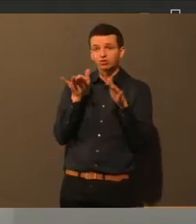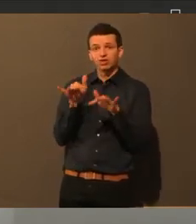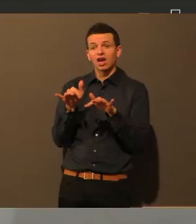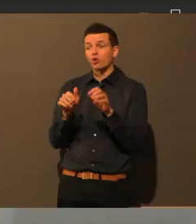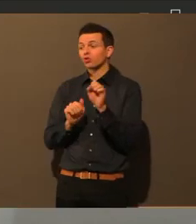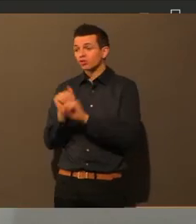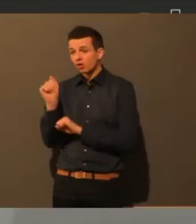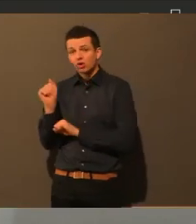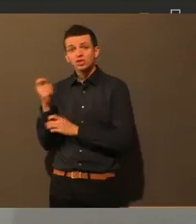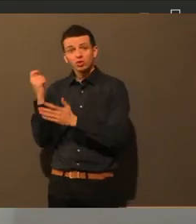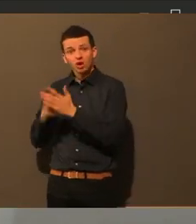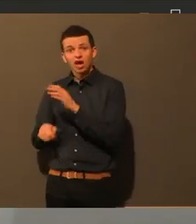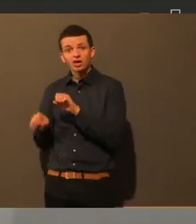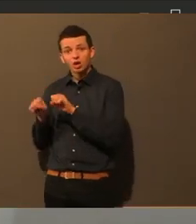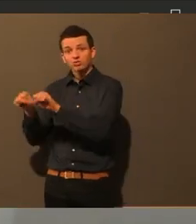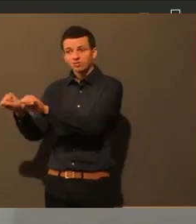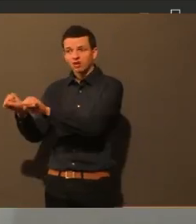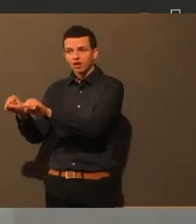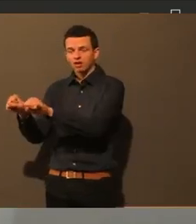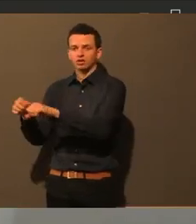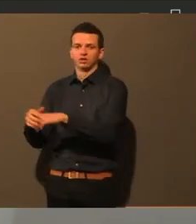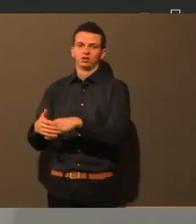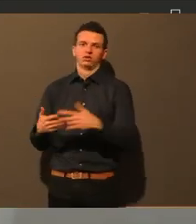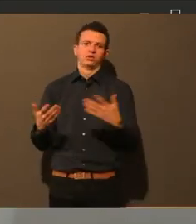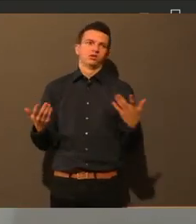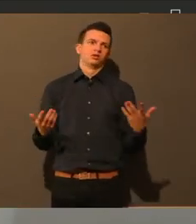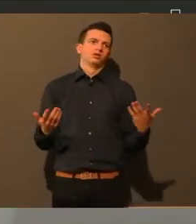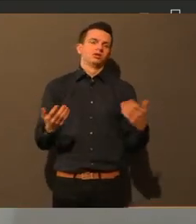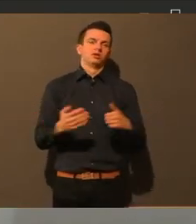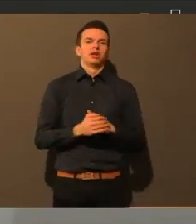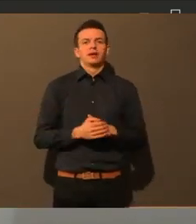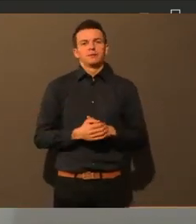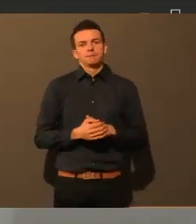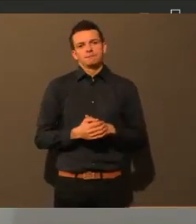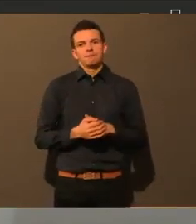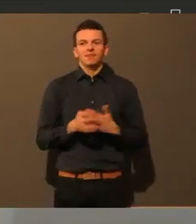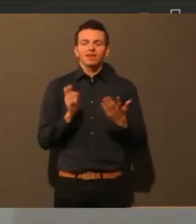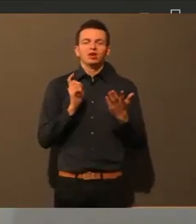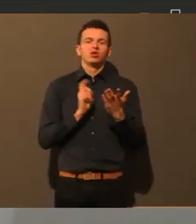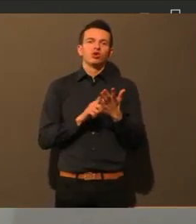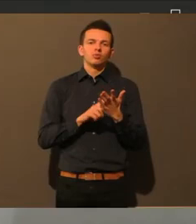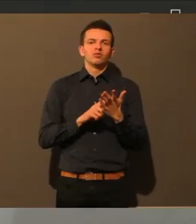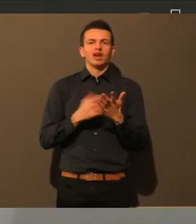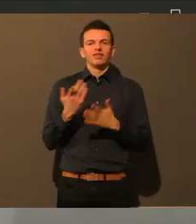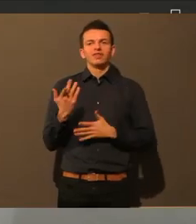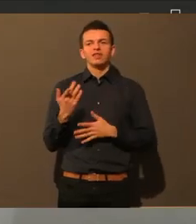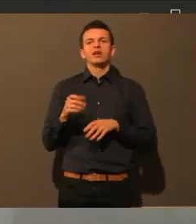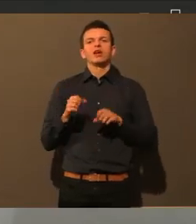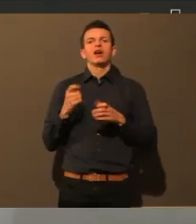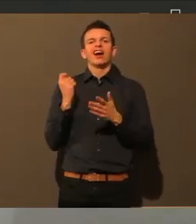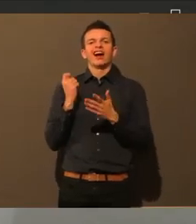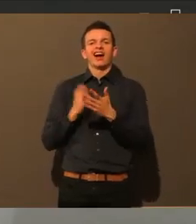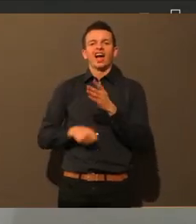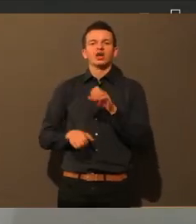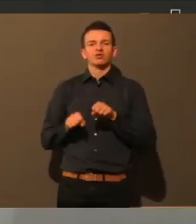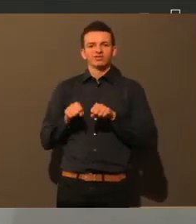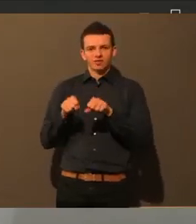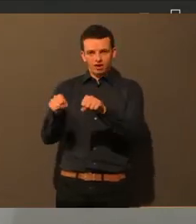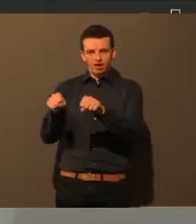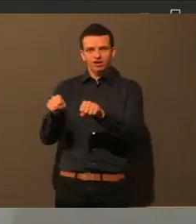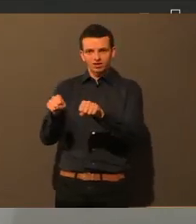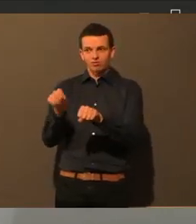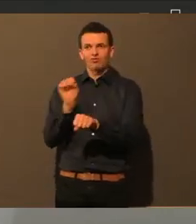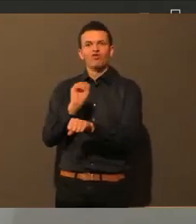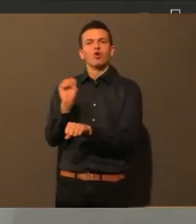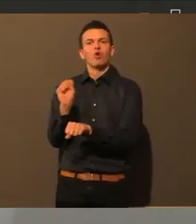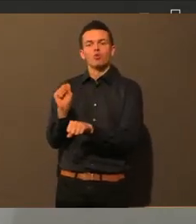Naja, man muss vielleicht erklären, warum sollte jemand einen Einkaufswagen mitnehmen? Weil so die Geschäfte kontrollieren, wie viele Personen